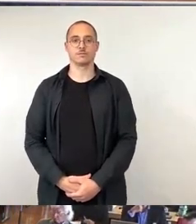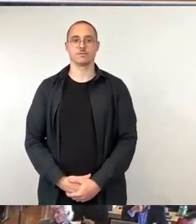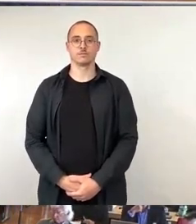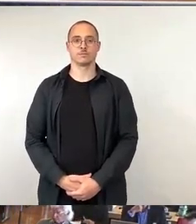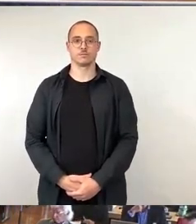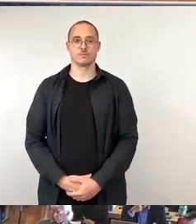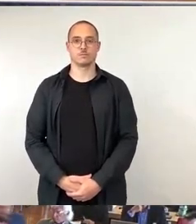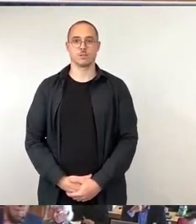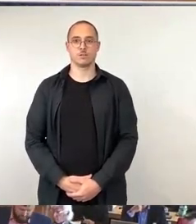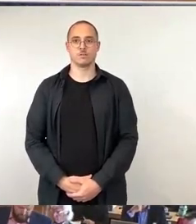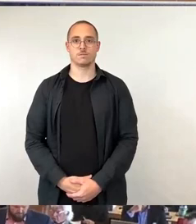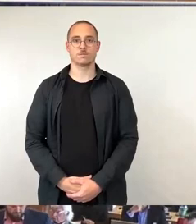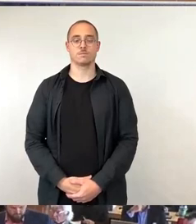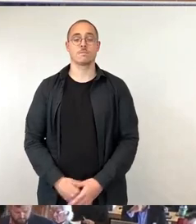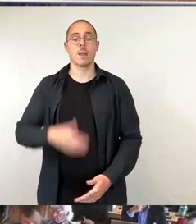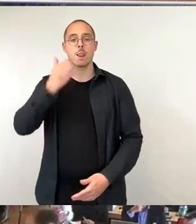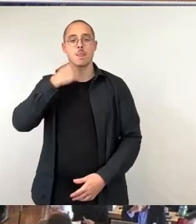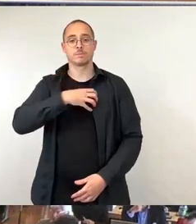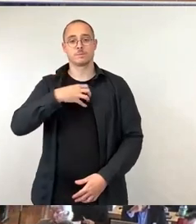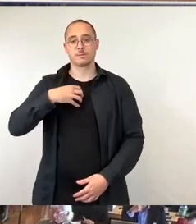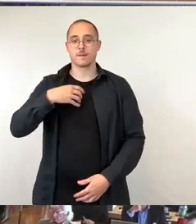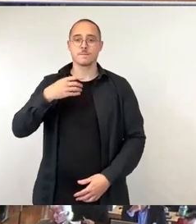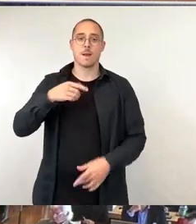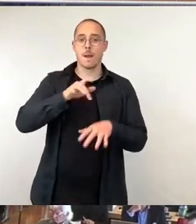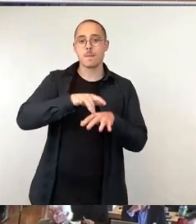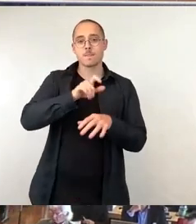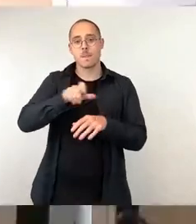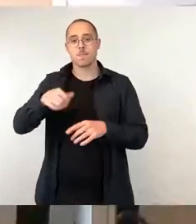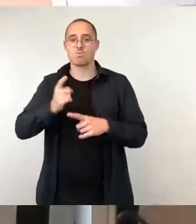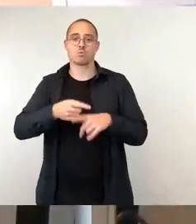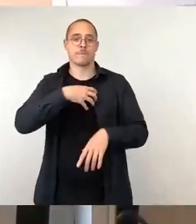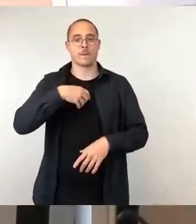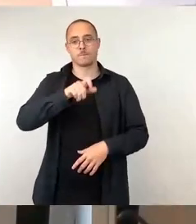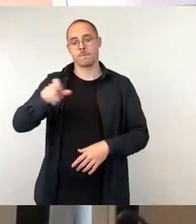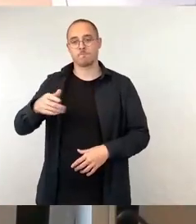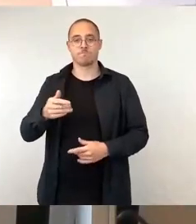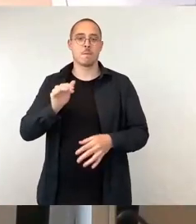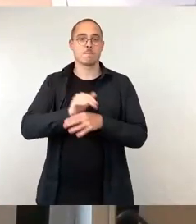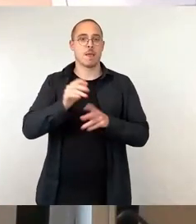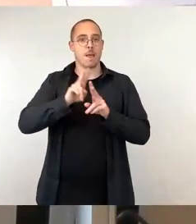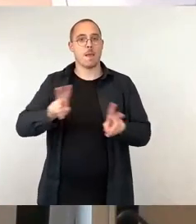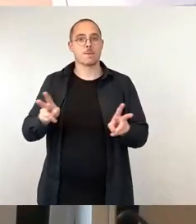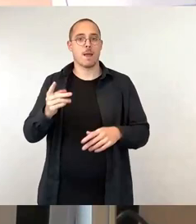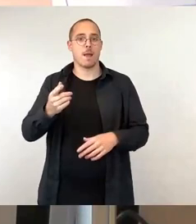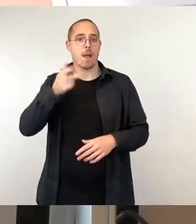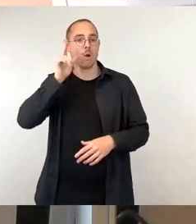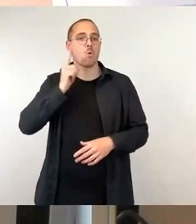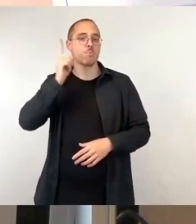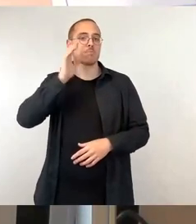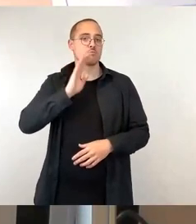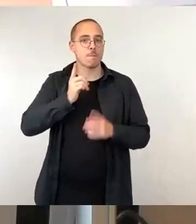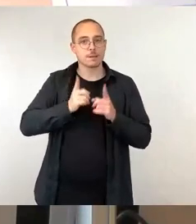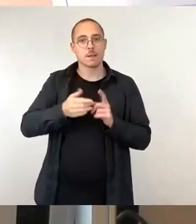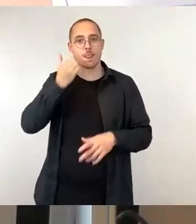Liebe Dresdnerinnen und Dresdner, sehr geehrter Herr Oberbürgermeister, sehr geehrte Damen und Herren Stadträder. Wahrscheinlich können wir uns die